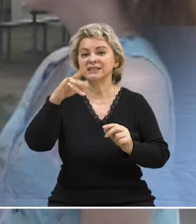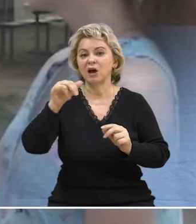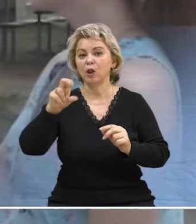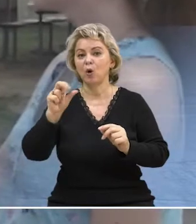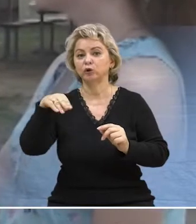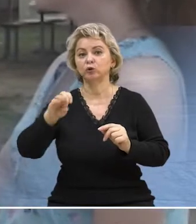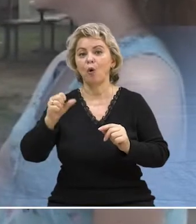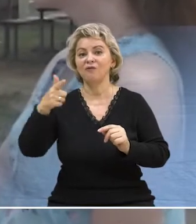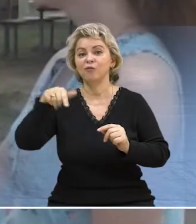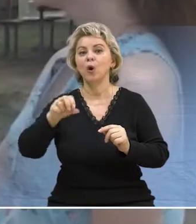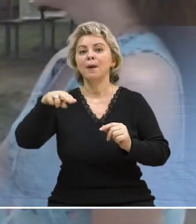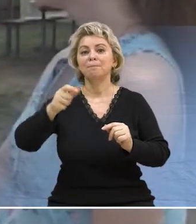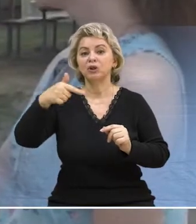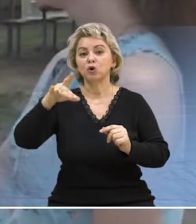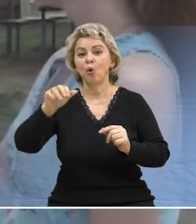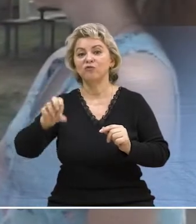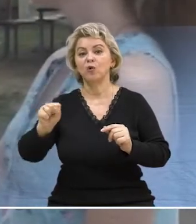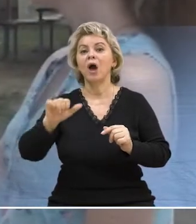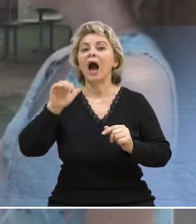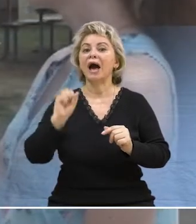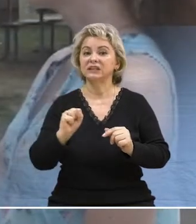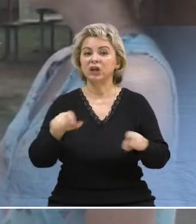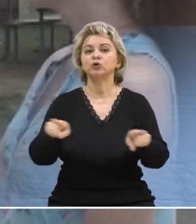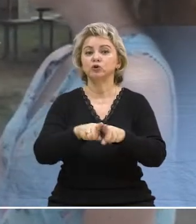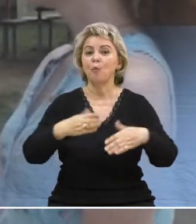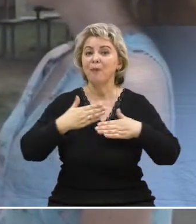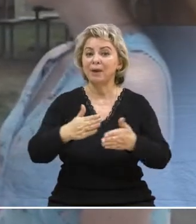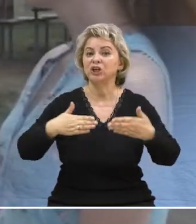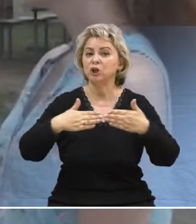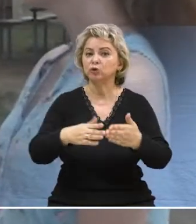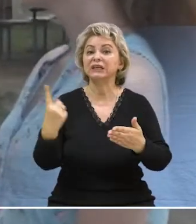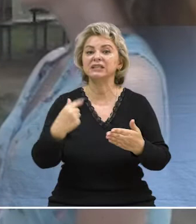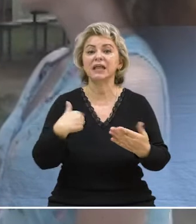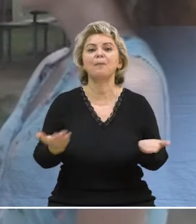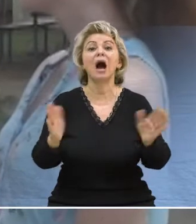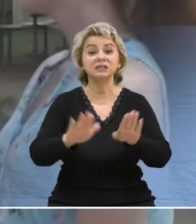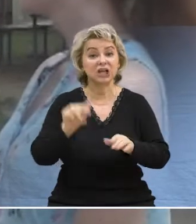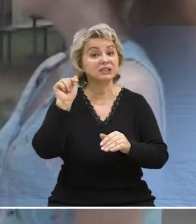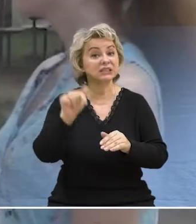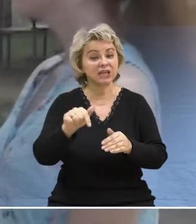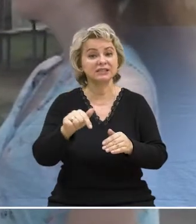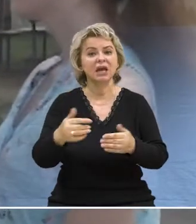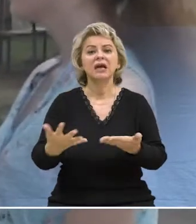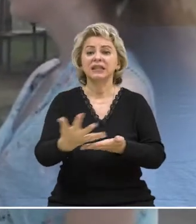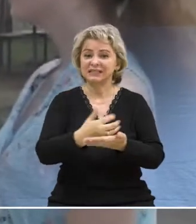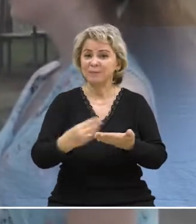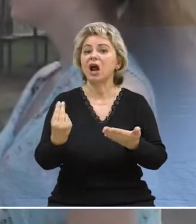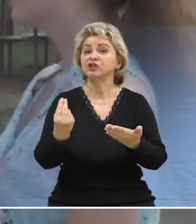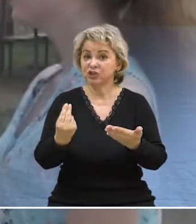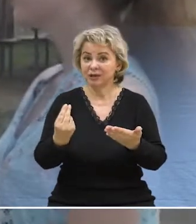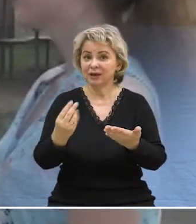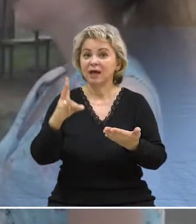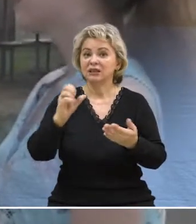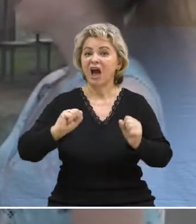Александру Костоглот, и Петрову Андрею за то, что помогли с лодкой. Единственное, нам теперь осталось здесь насобирать